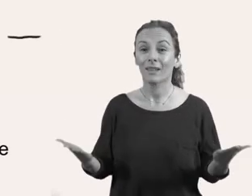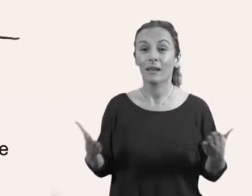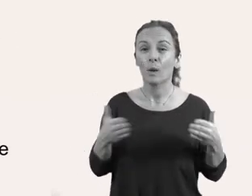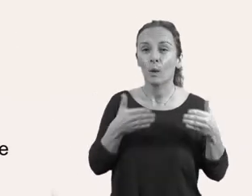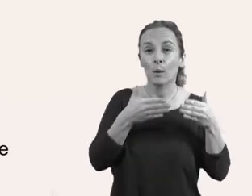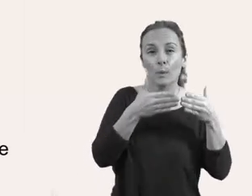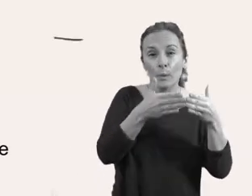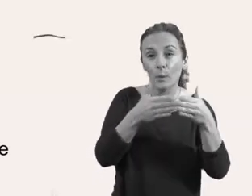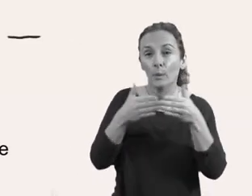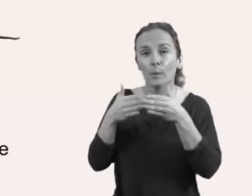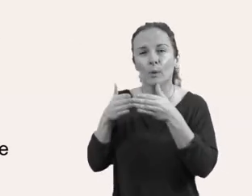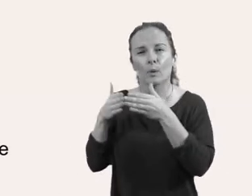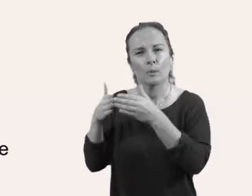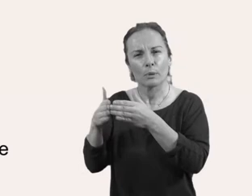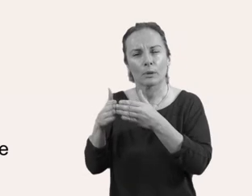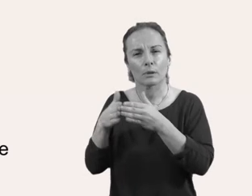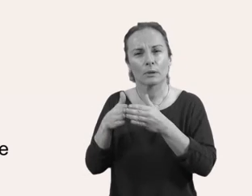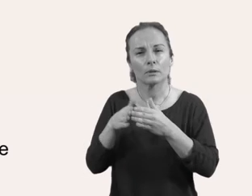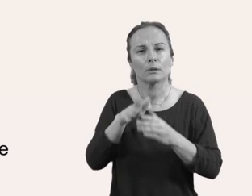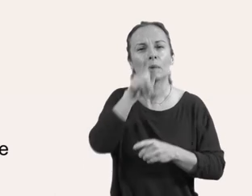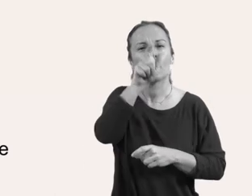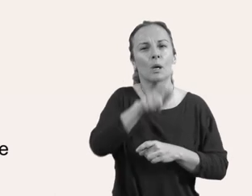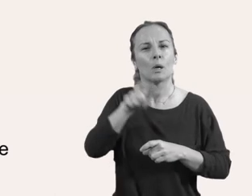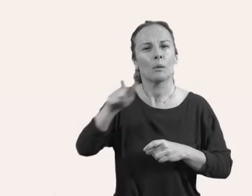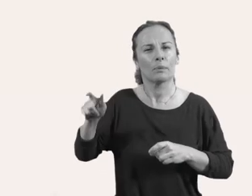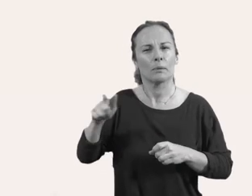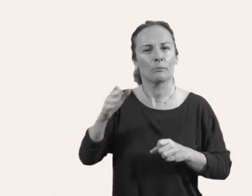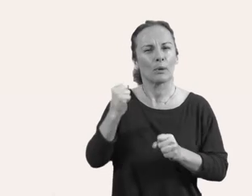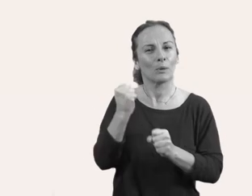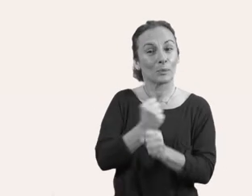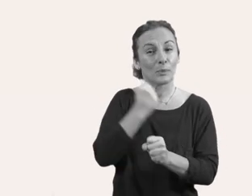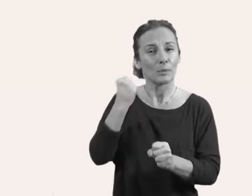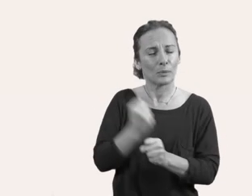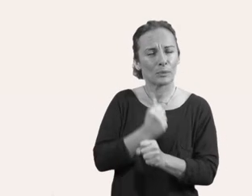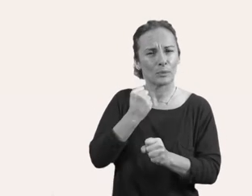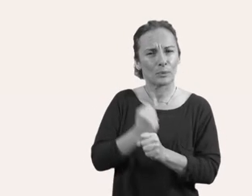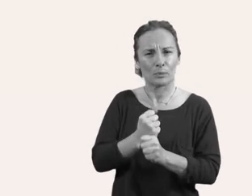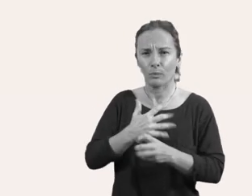possible que el patrimoni marítim continuï viu.